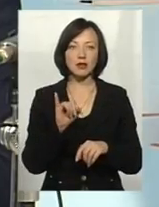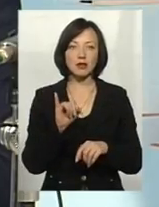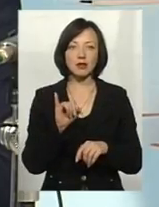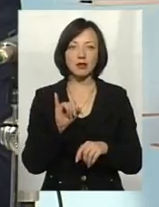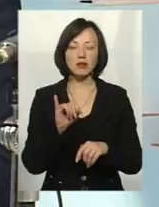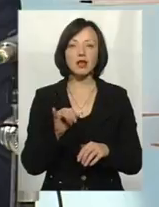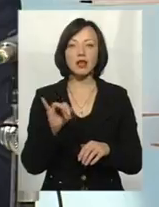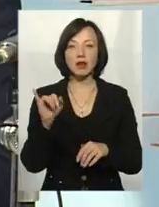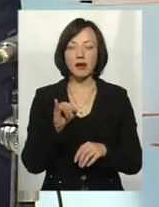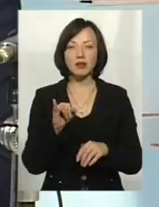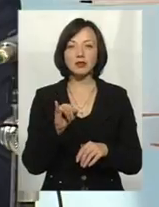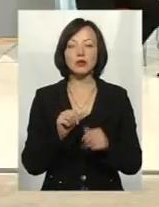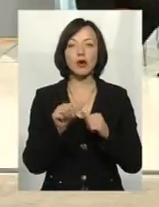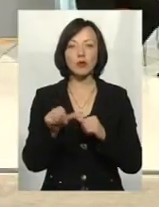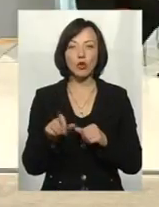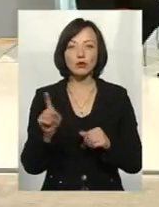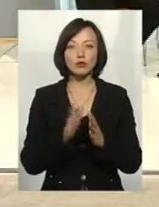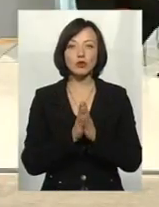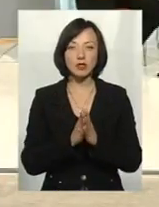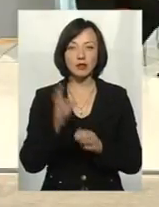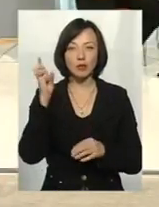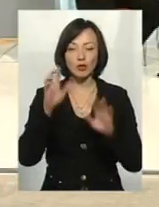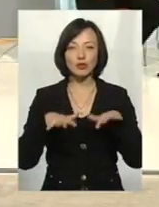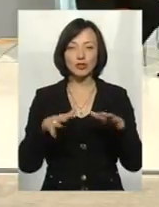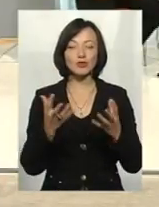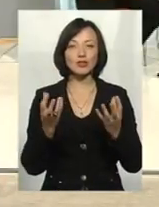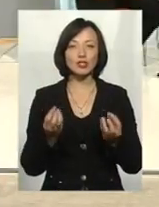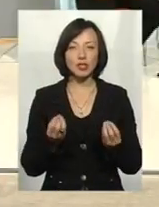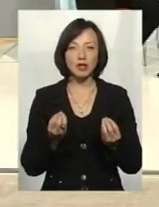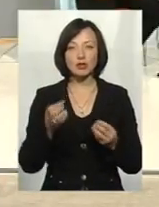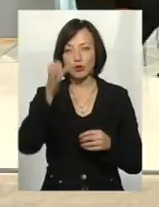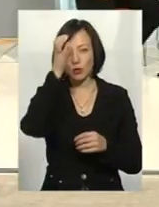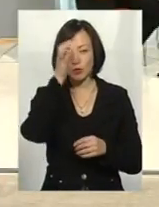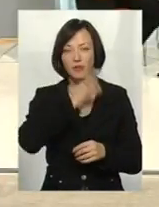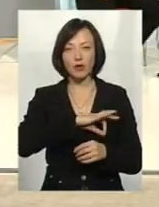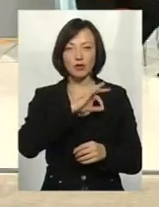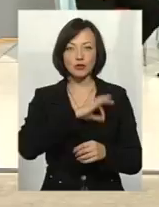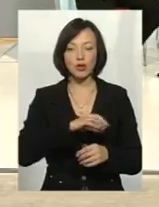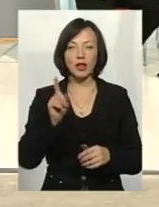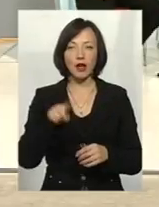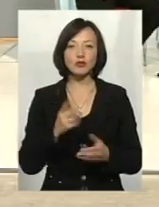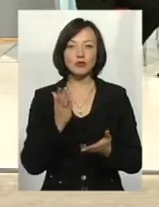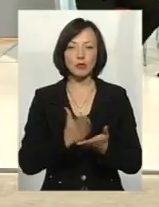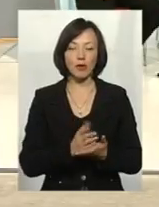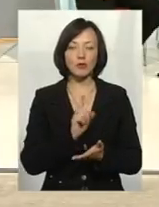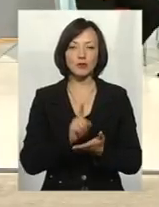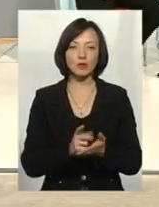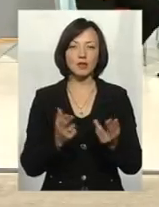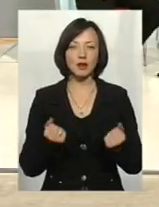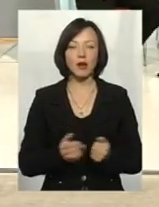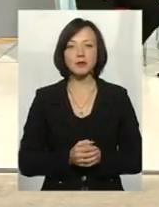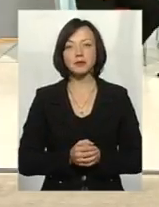Мабуть, окрім того, що просити в Бога дощу, ще з розумом експлуатувати те, що маємо.'язково, так.